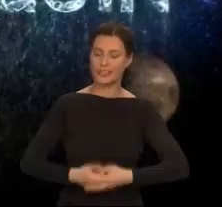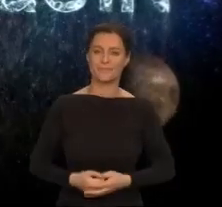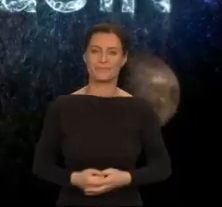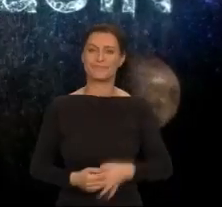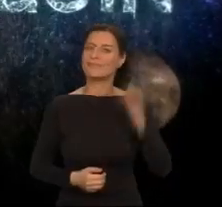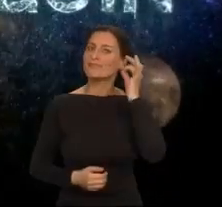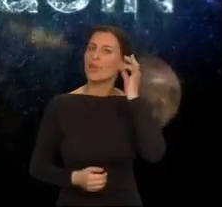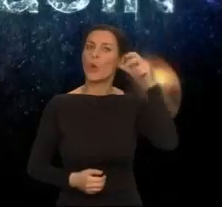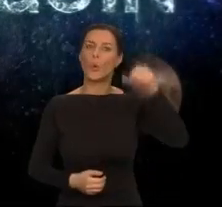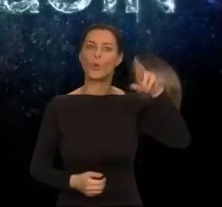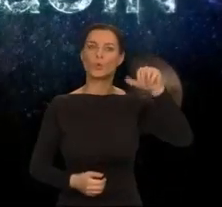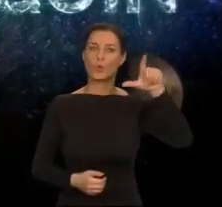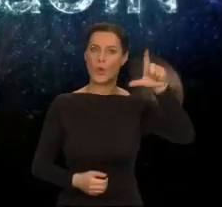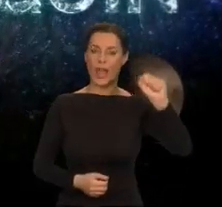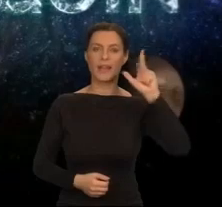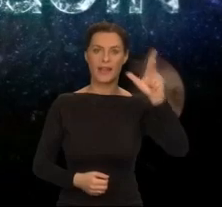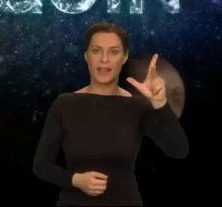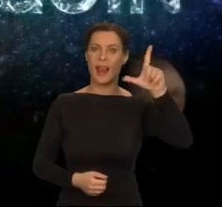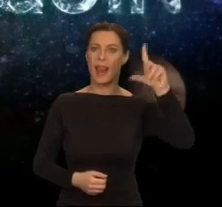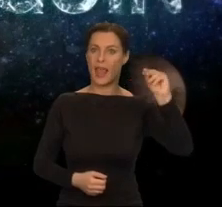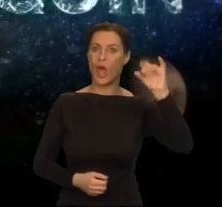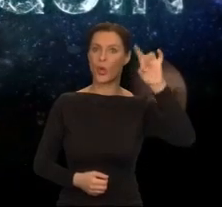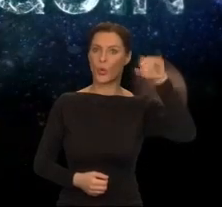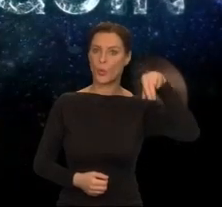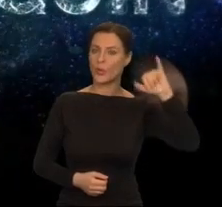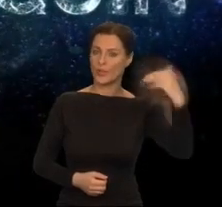Ursula K. Le Guin, królowa fantasy.